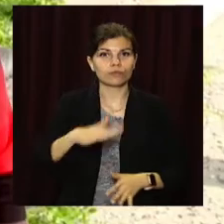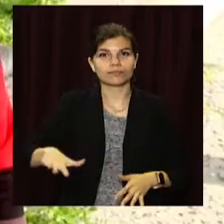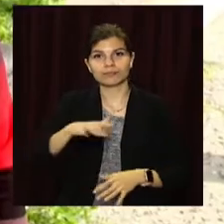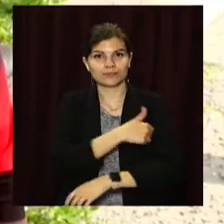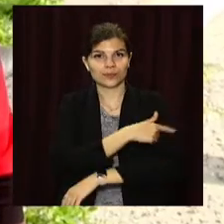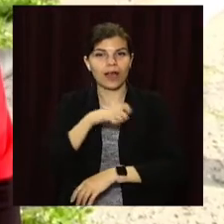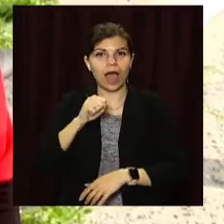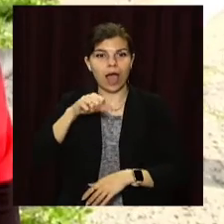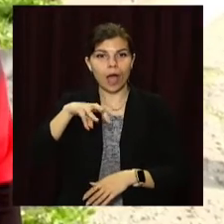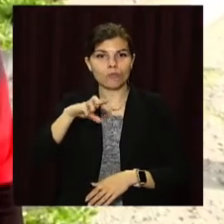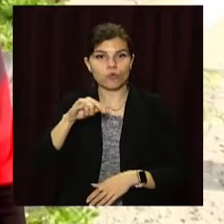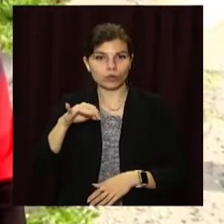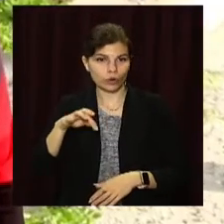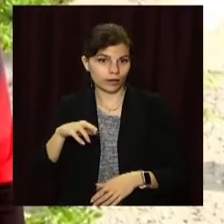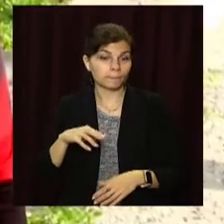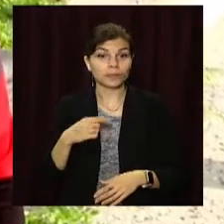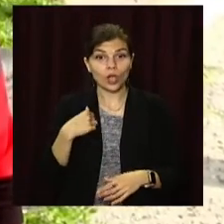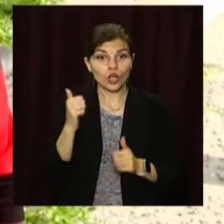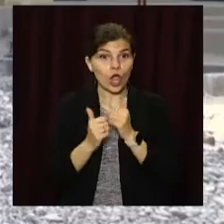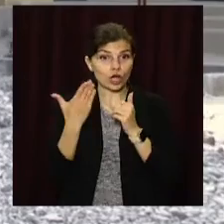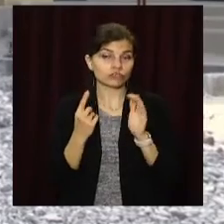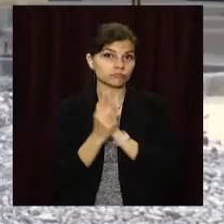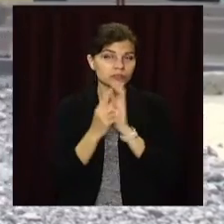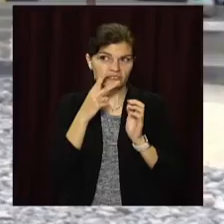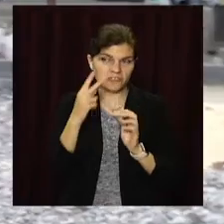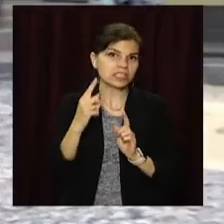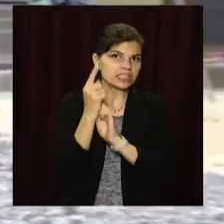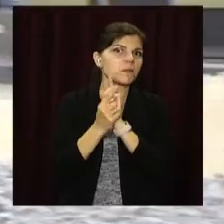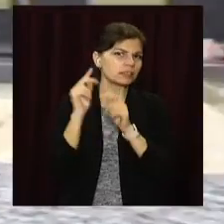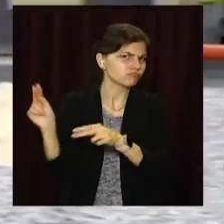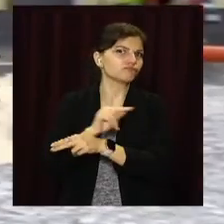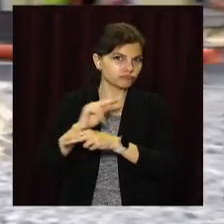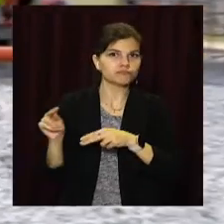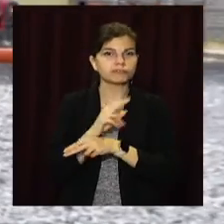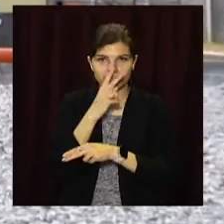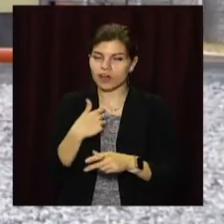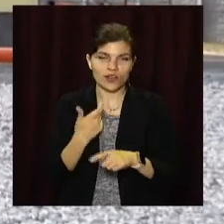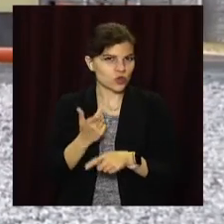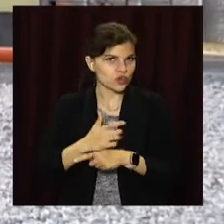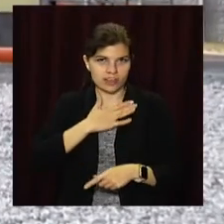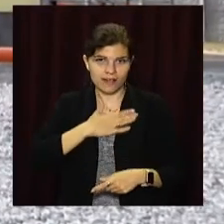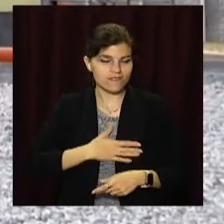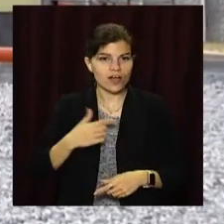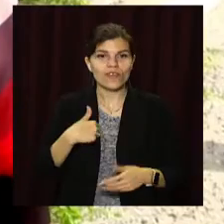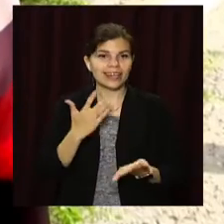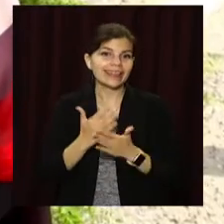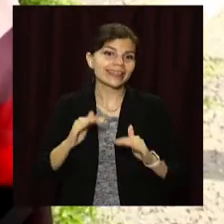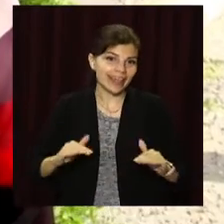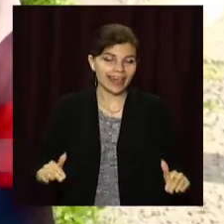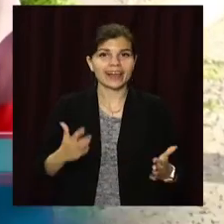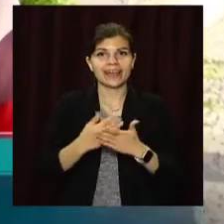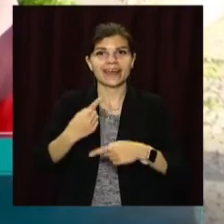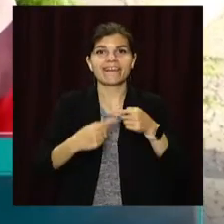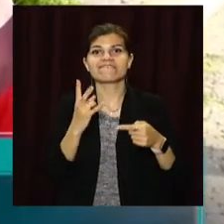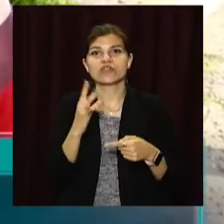Я кожен день прохожу, бачу, що якісь змінення вже. Я дуже доволена. І в нас і дітки, і внуки,